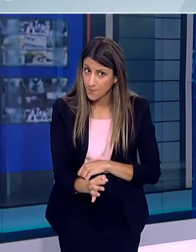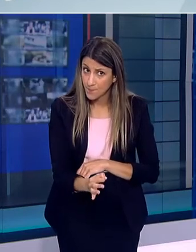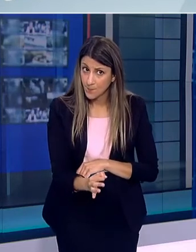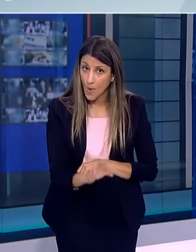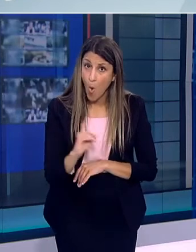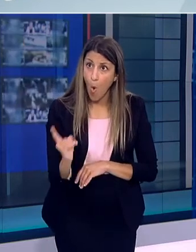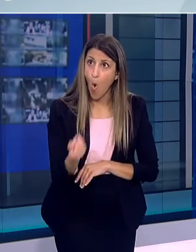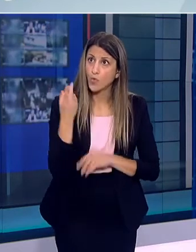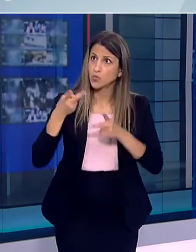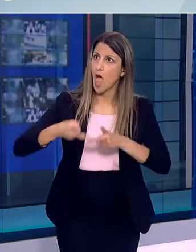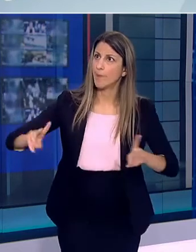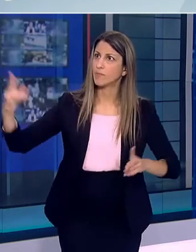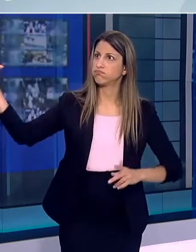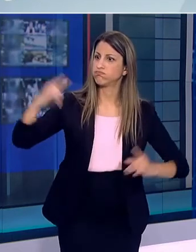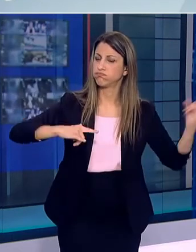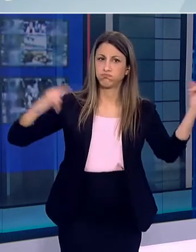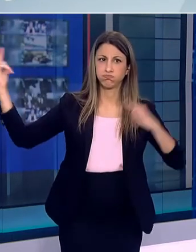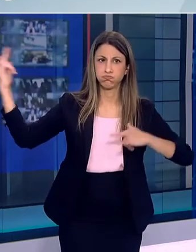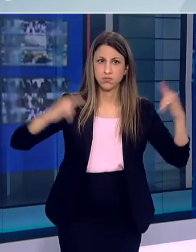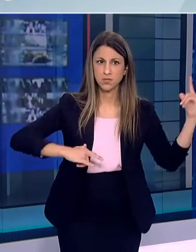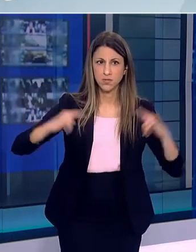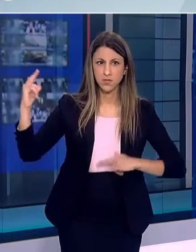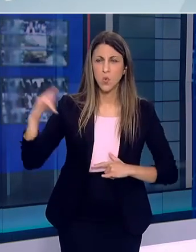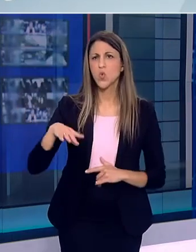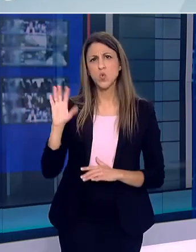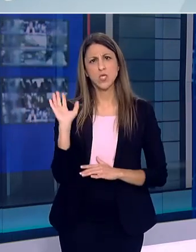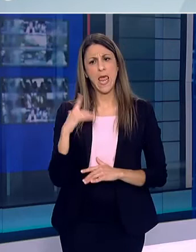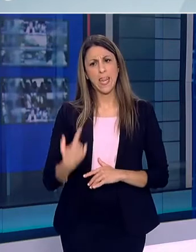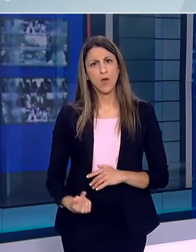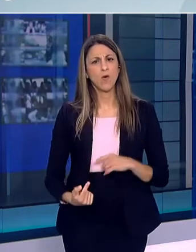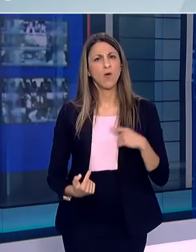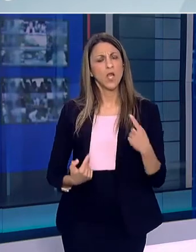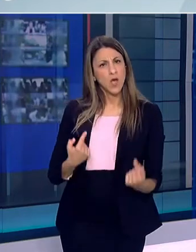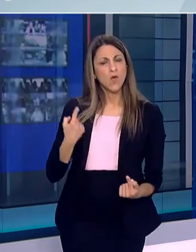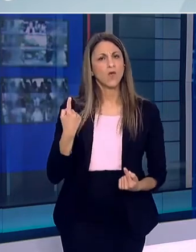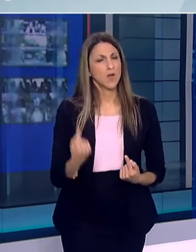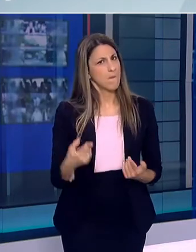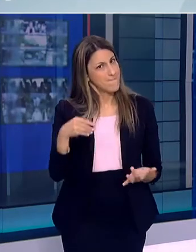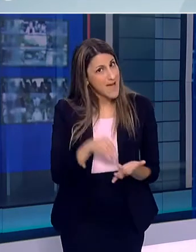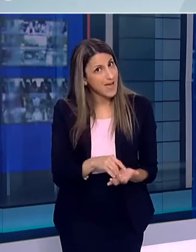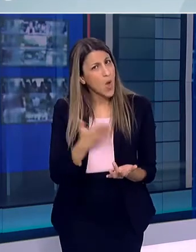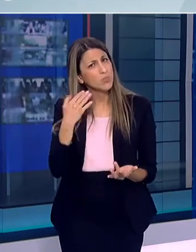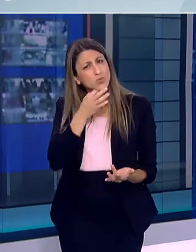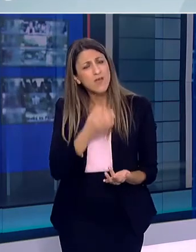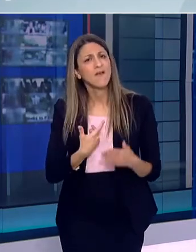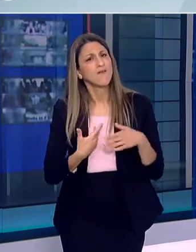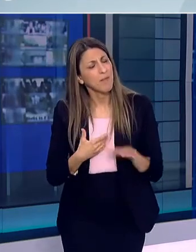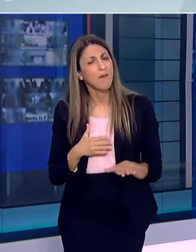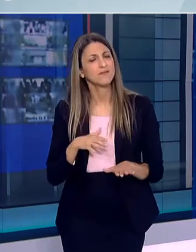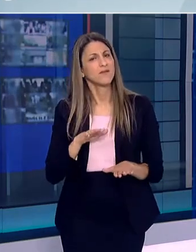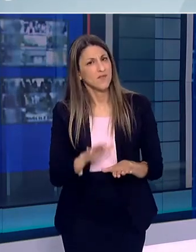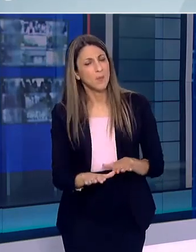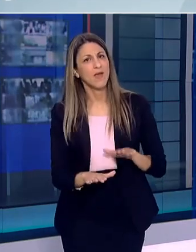σχέση με όλους και με όλες τις χώρες Και απλά θα περιμένουμε να έρθουν οι τουρίστες Σε καμία περίπτωση Βήμα-βήμα θα προχωρήσουμε αυτή η διαδικασία